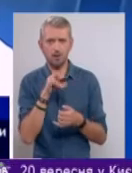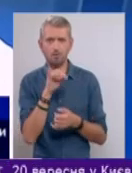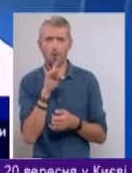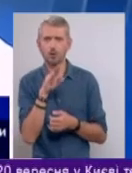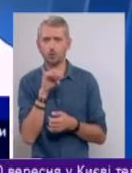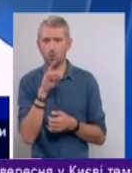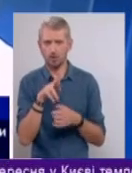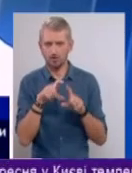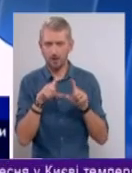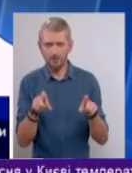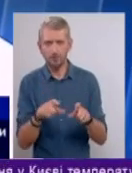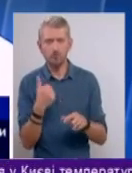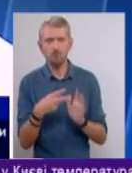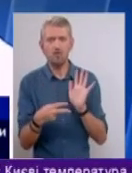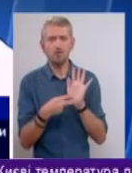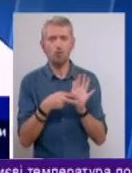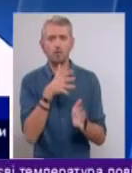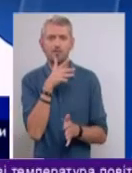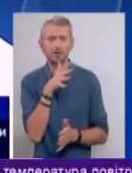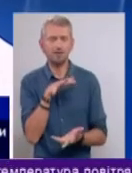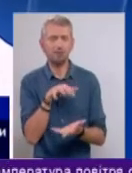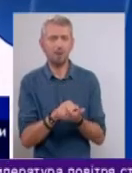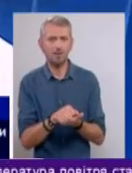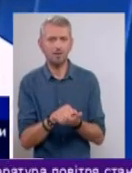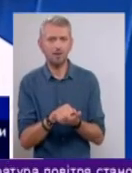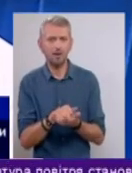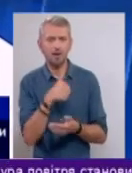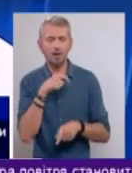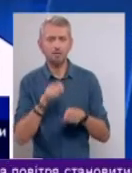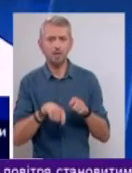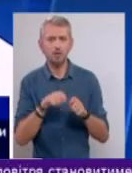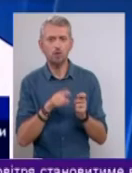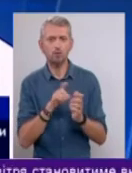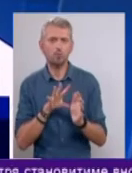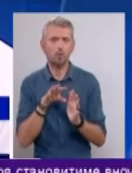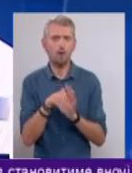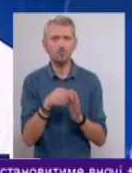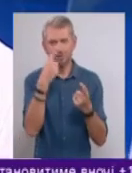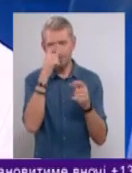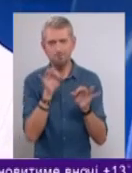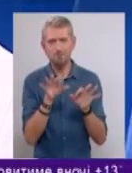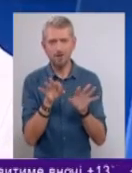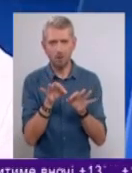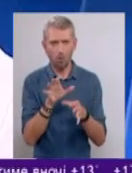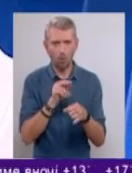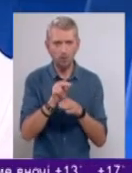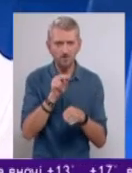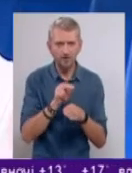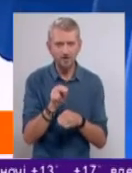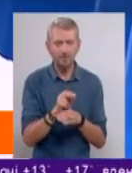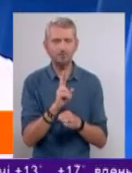сьомий рік займається експериментом спровадження медіаосвіти, як якраз такого